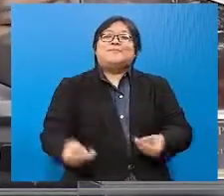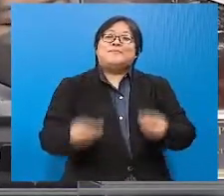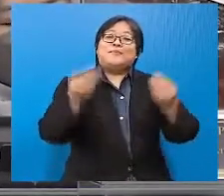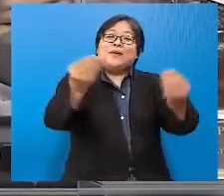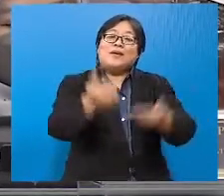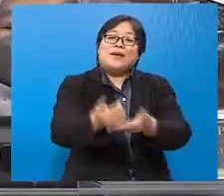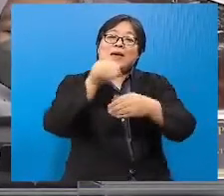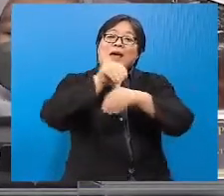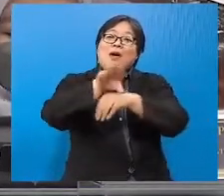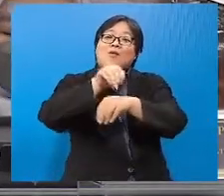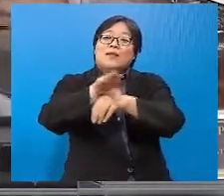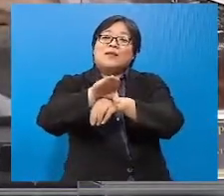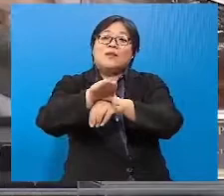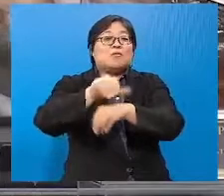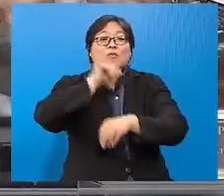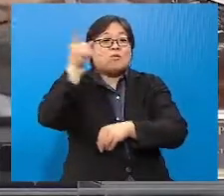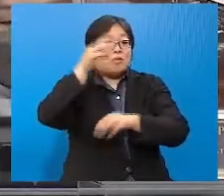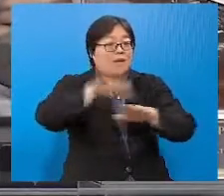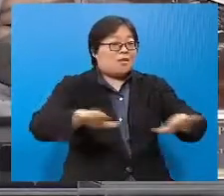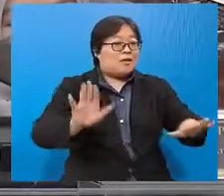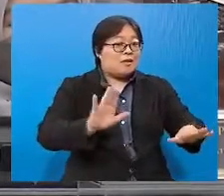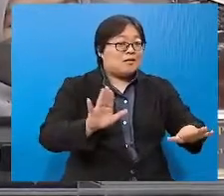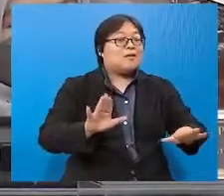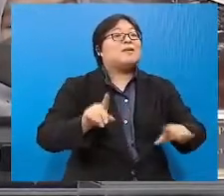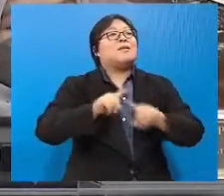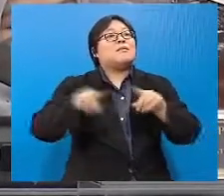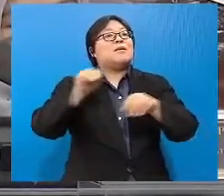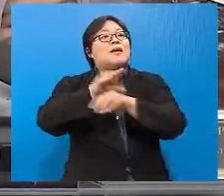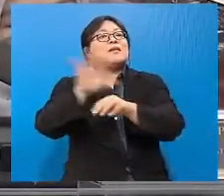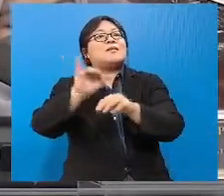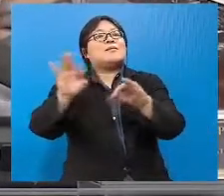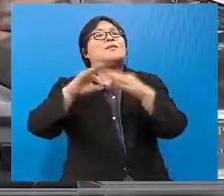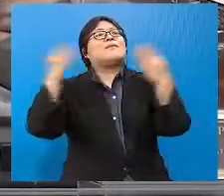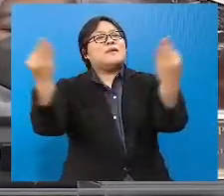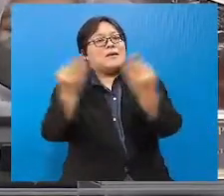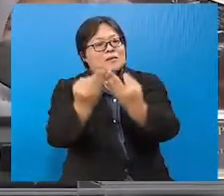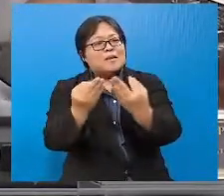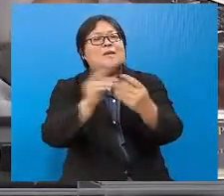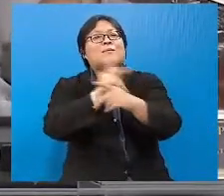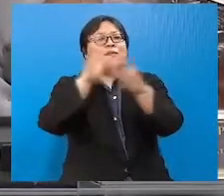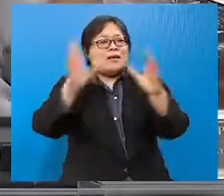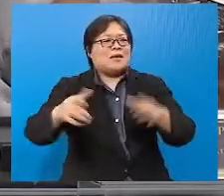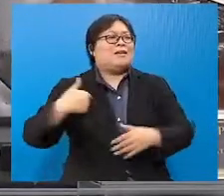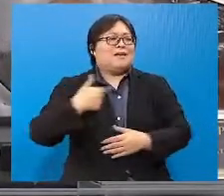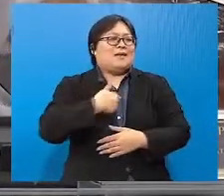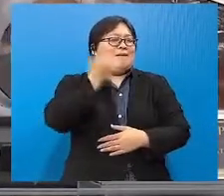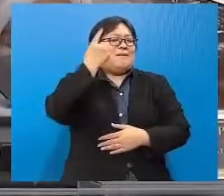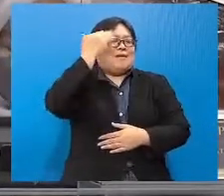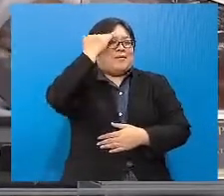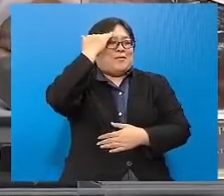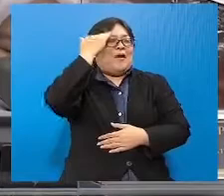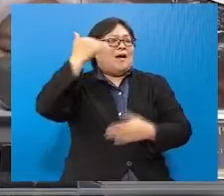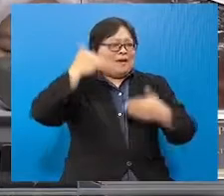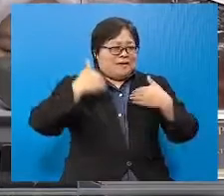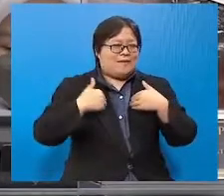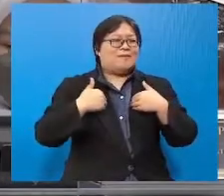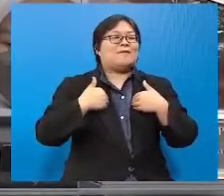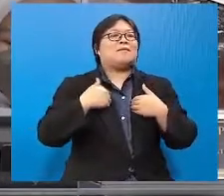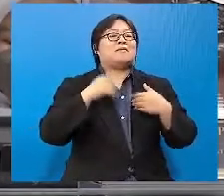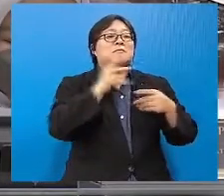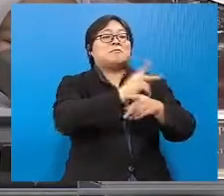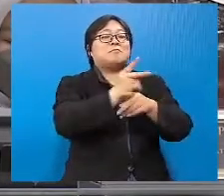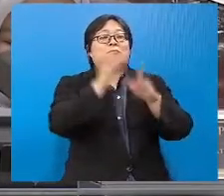bantuan kaunseling. Kaunseling tu bukan hanya untuk kanak-kanak. Dia kepada seluruh termasuk juga penjaga. Kita faham ada juga di kalangan